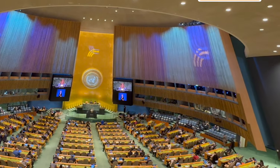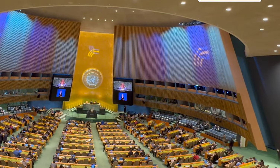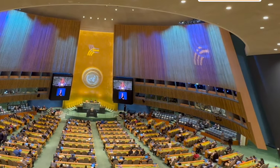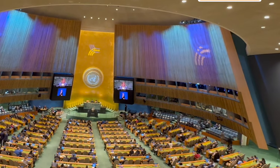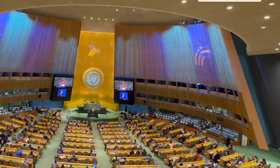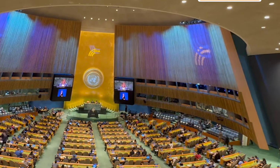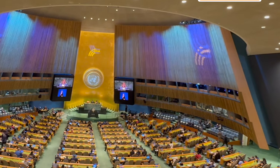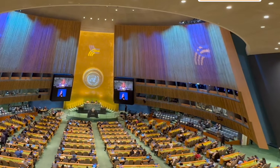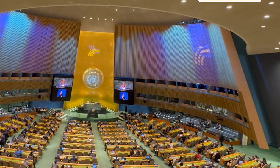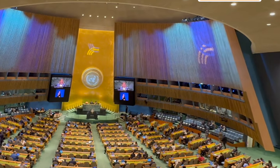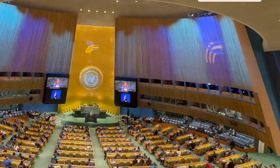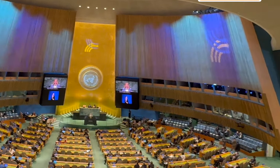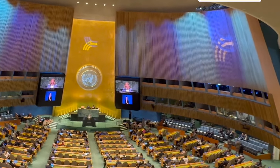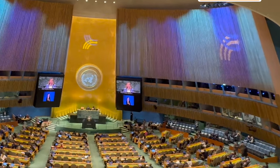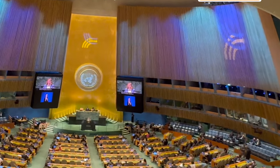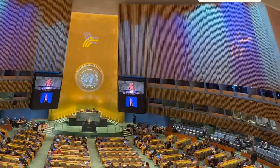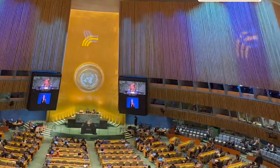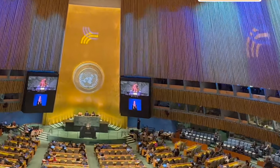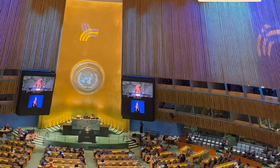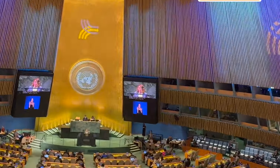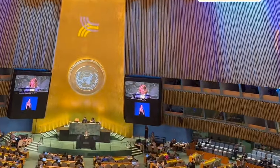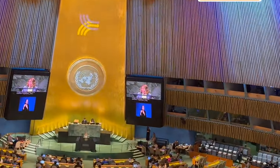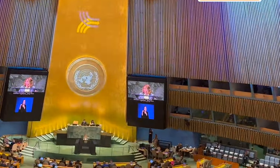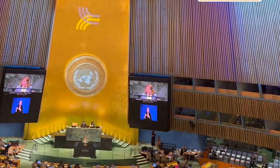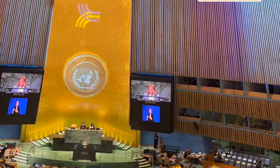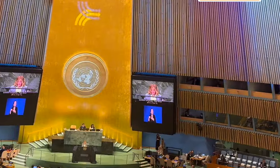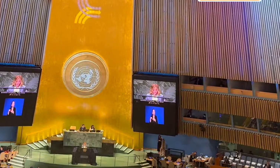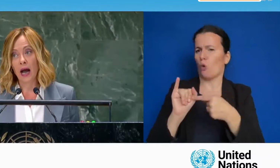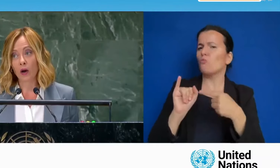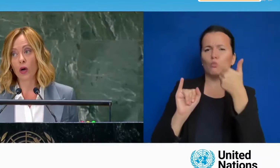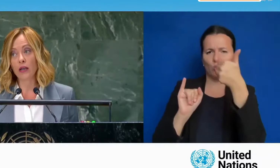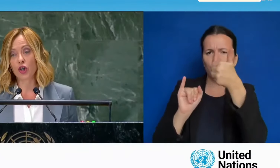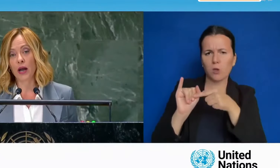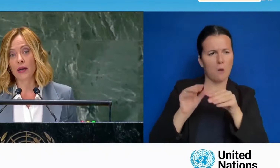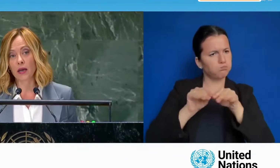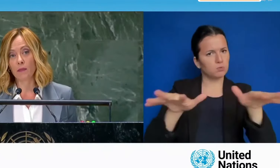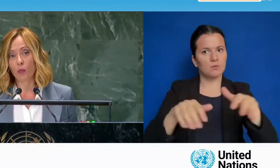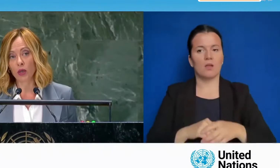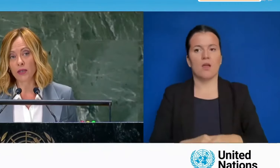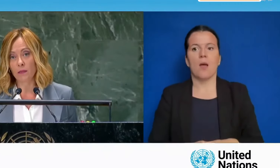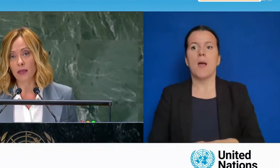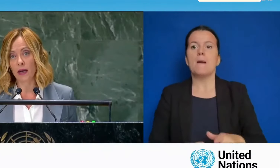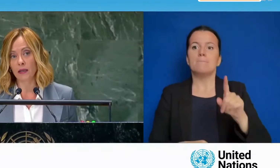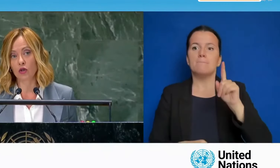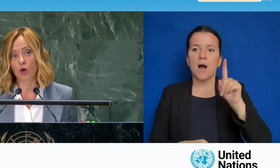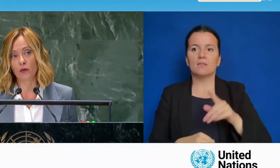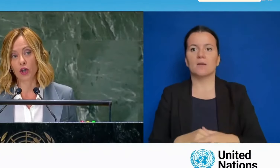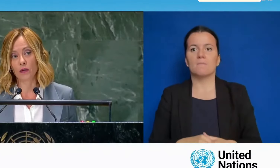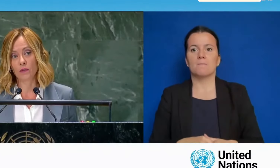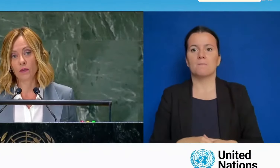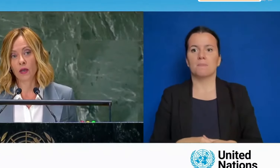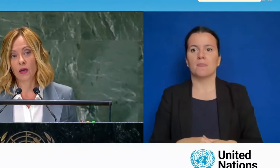moltiplicatore venisse utilizzato per divaricare ulteriormente gli equilibri globali, allora gli scenari sarebbero potenzialmente